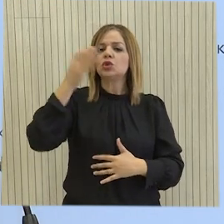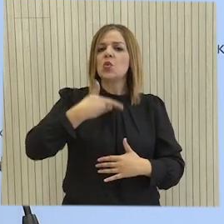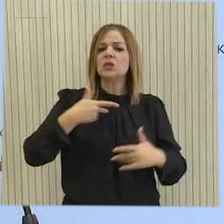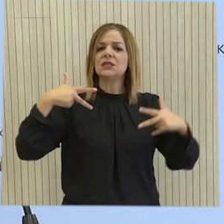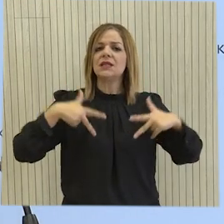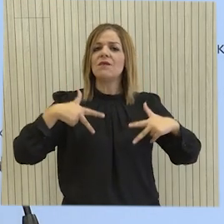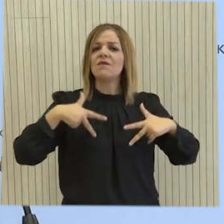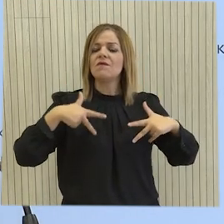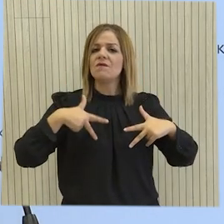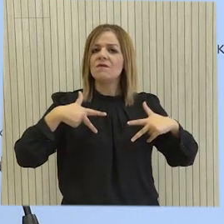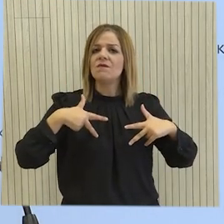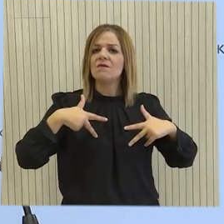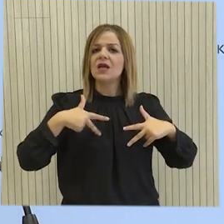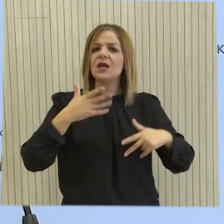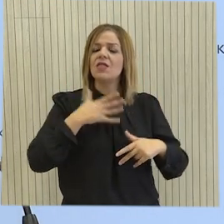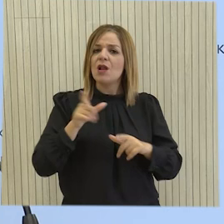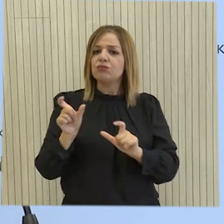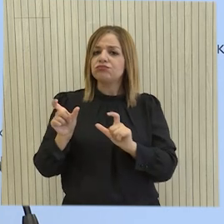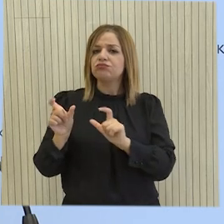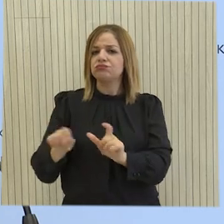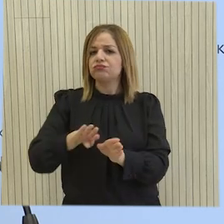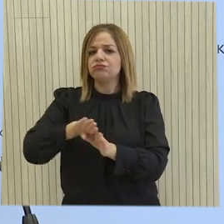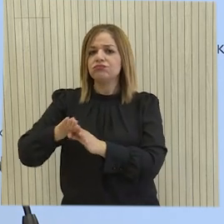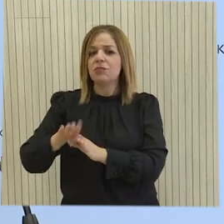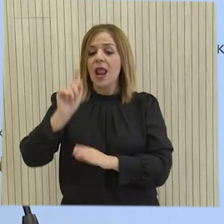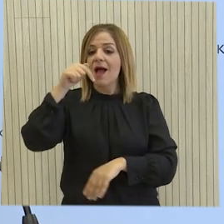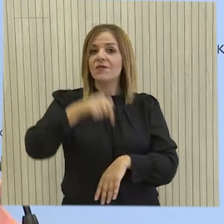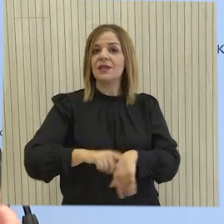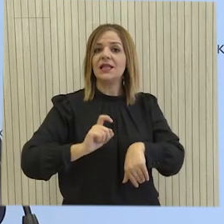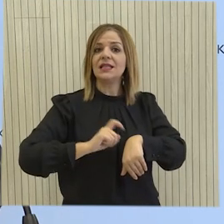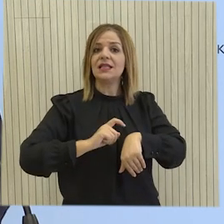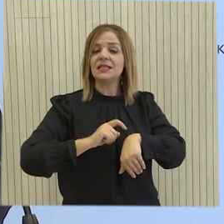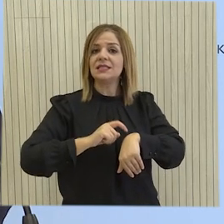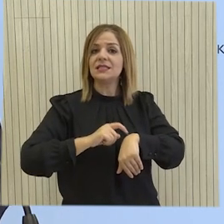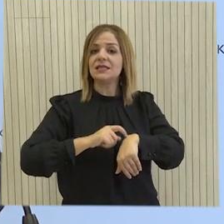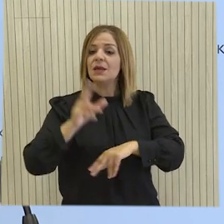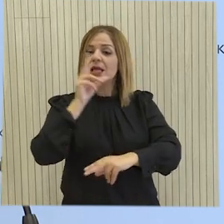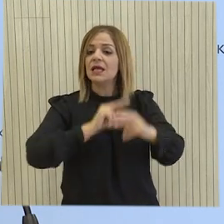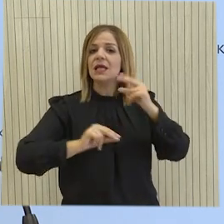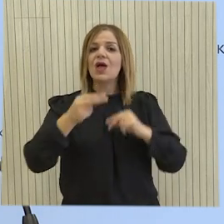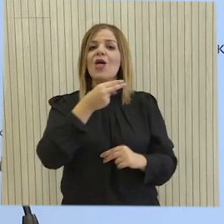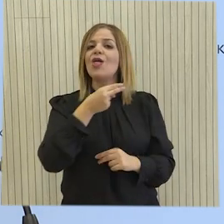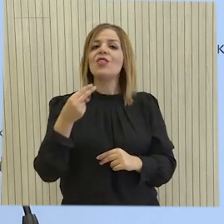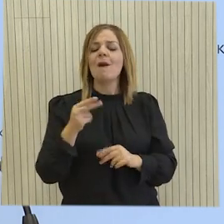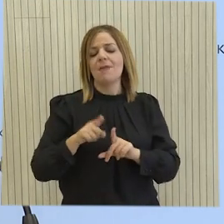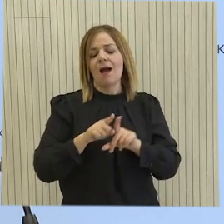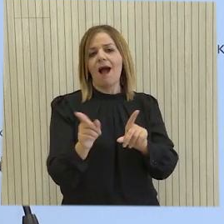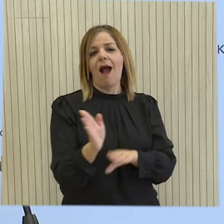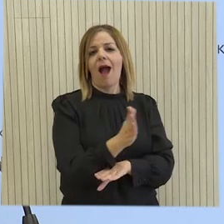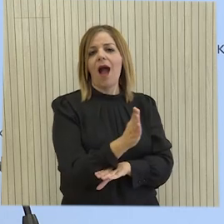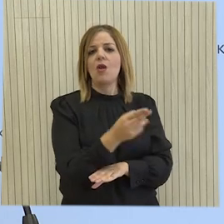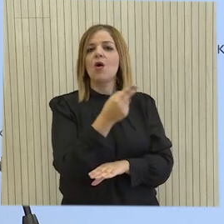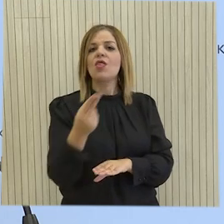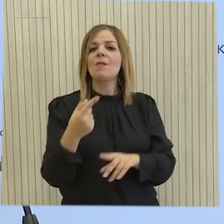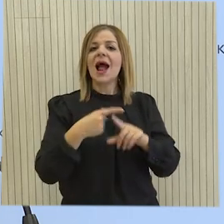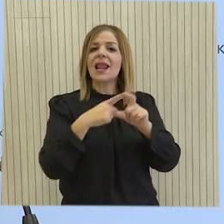κυβέρνησης αυτό να διαφυλαχτεί. Αυτό που συζητάμε τώρα όμως, αυτό που είναι σήμερα στο επίκεντρο των προσπαθειών μας, είναι κάτι διαφορετικό και αφορά τον